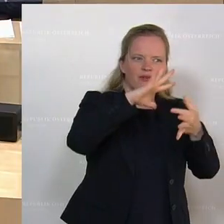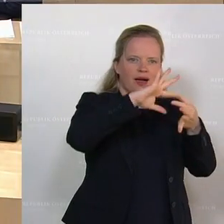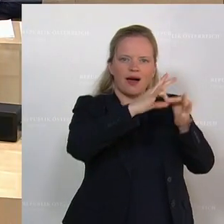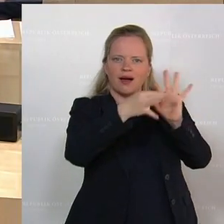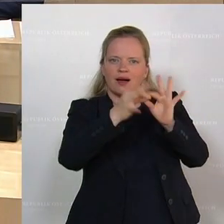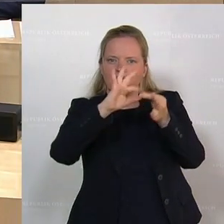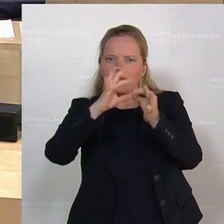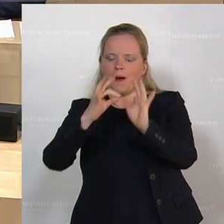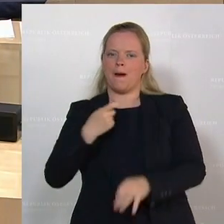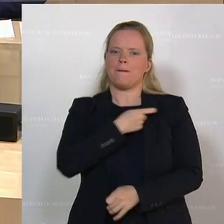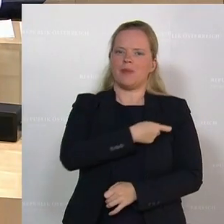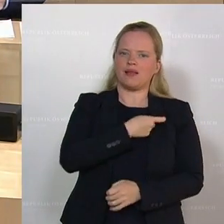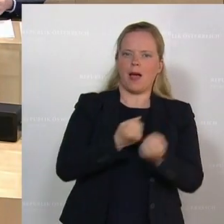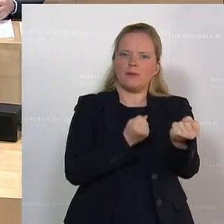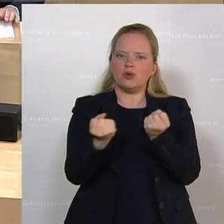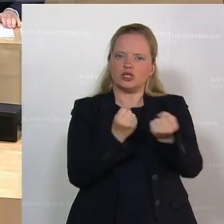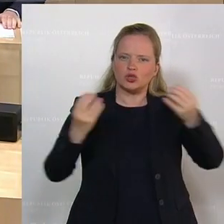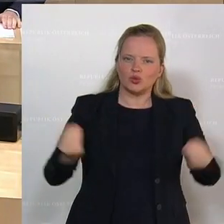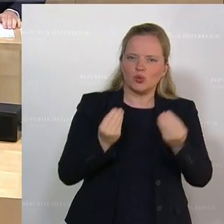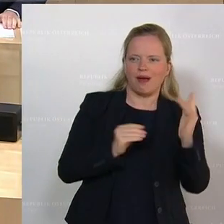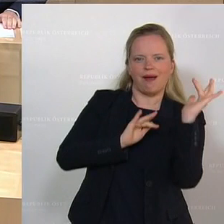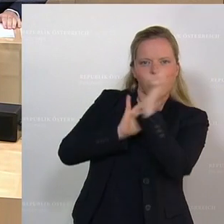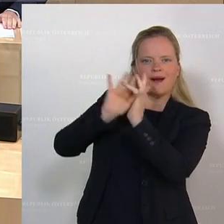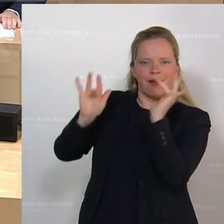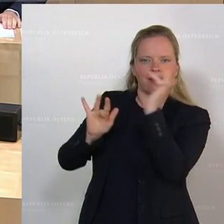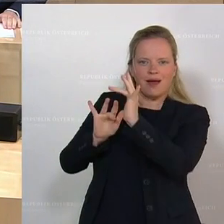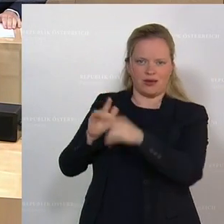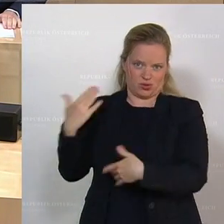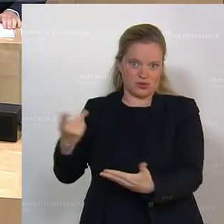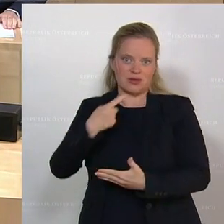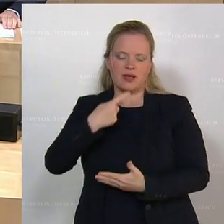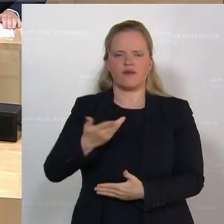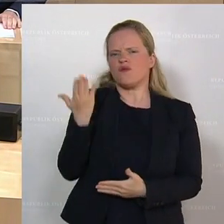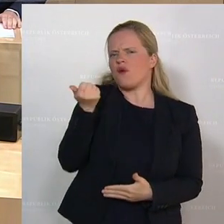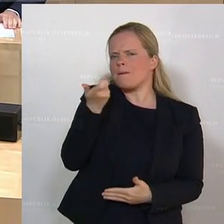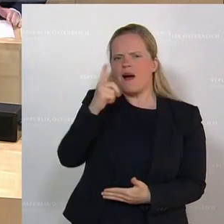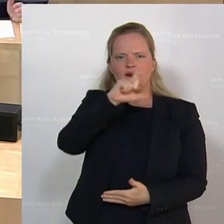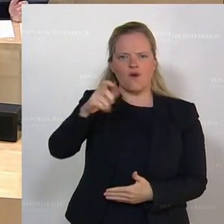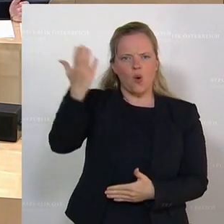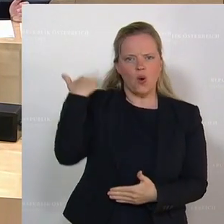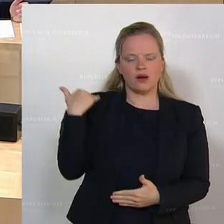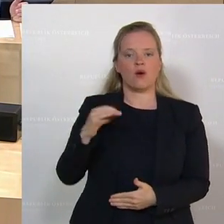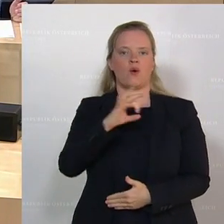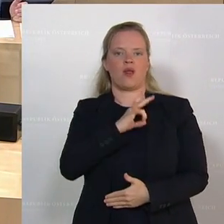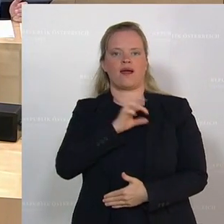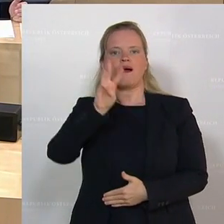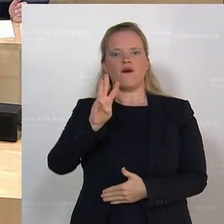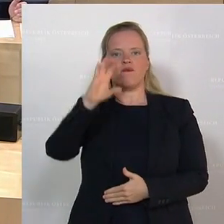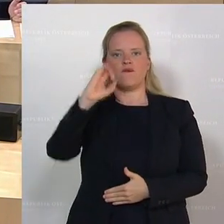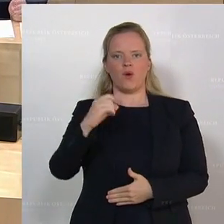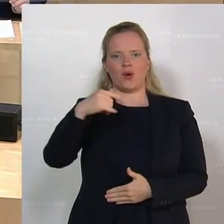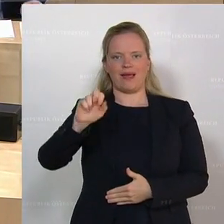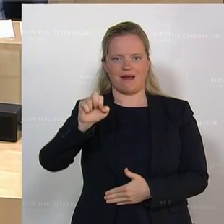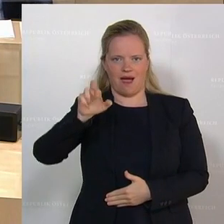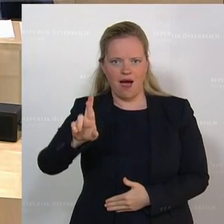die aus parteipolitischen Gründen gegen Sie agieren würden. Und Sie haben noch vor wenigen Wochen den Kollegen Wöginger, die Frau